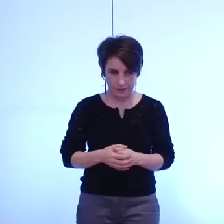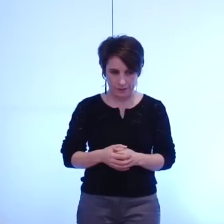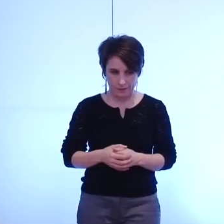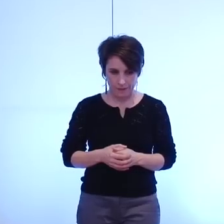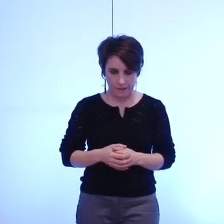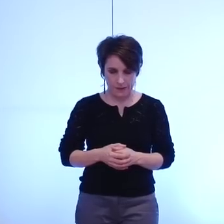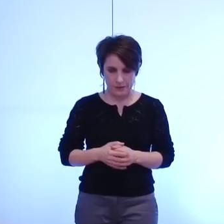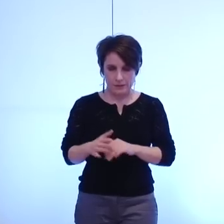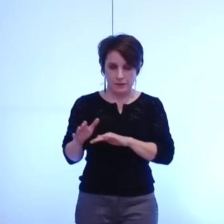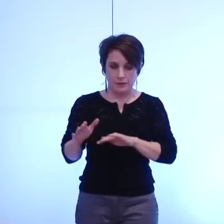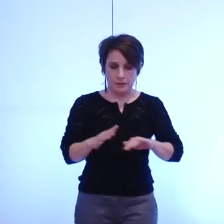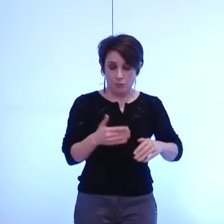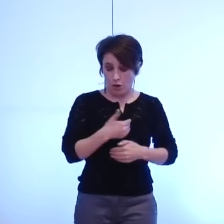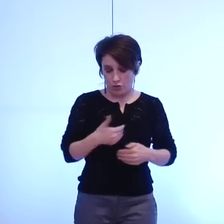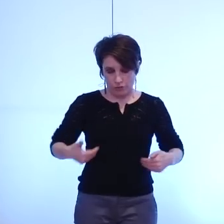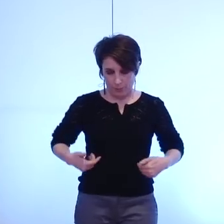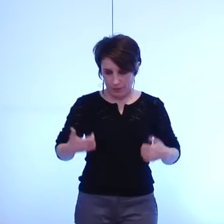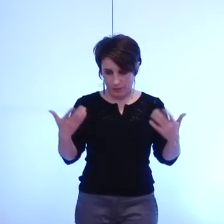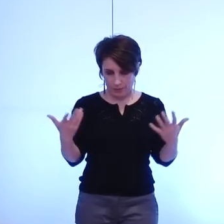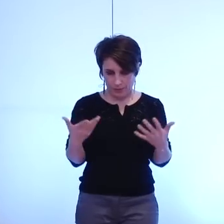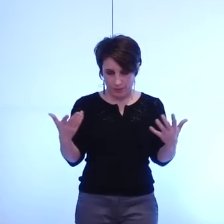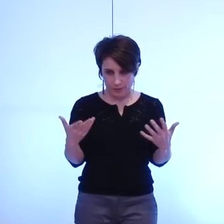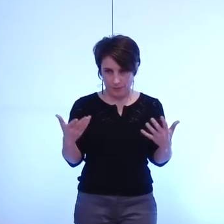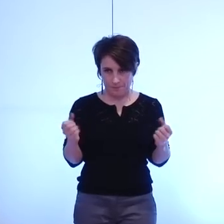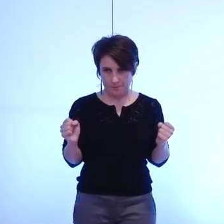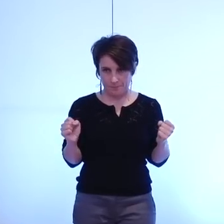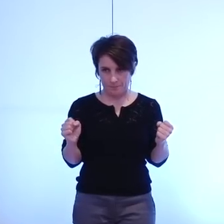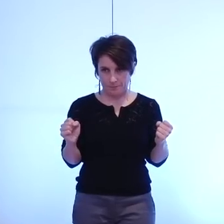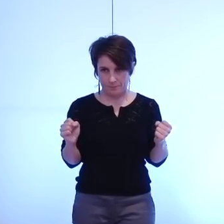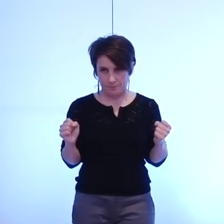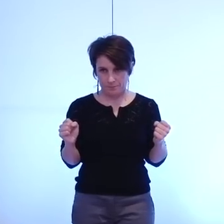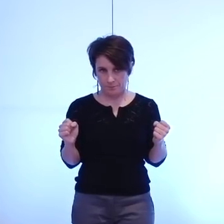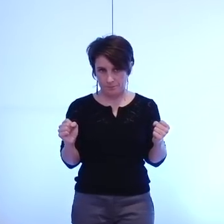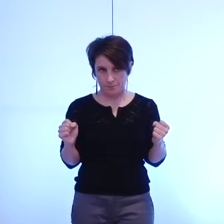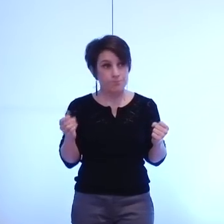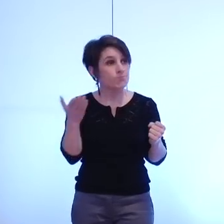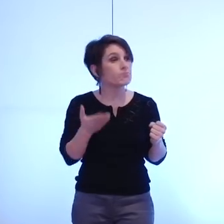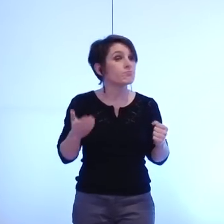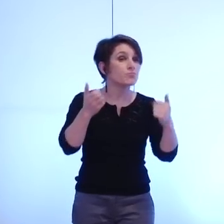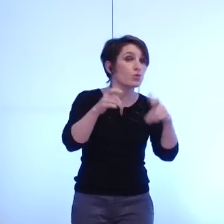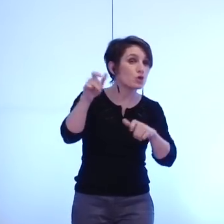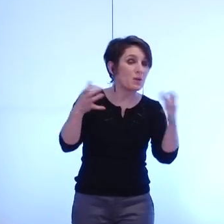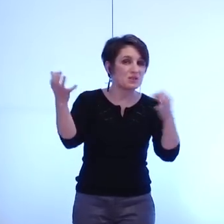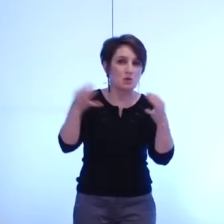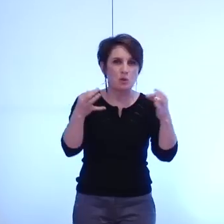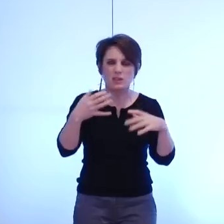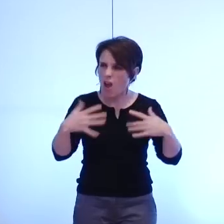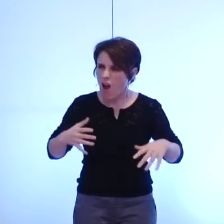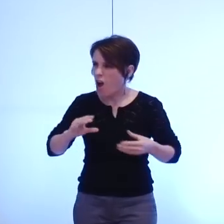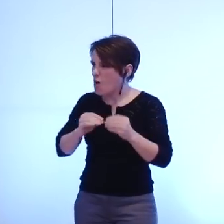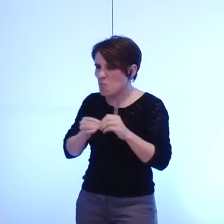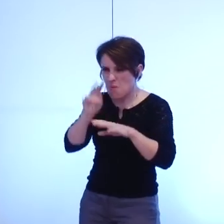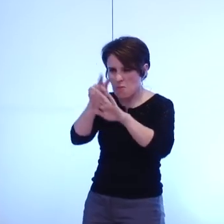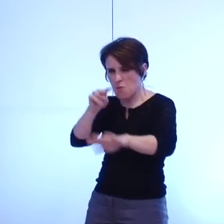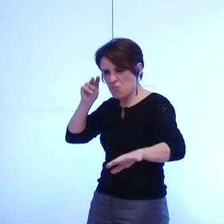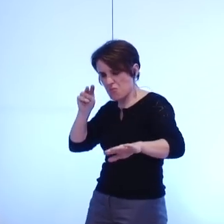sur le fait qu'on puisse dire qu'il n'y a pas de vision claire je m'interroge lorsqu'on me pose